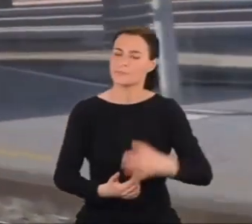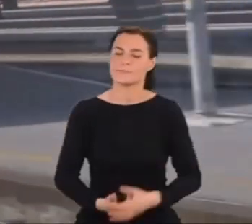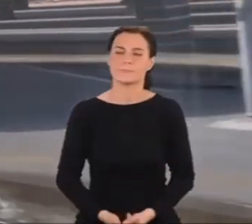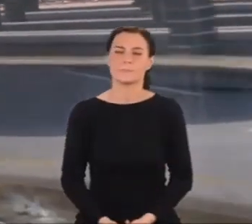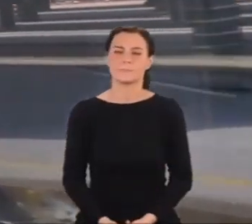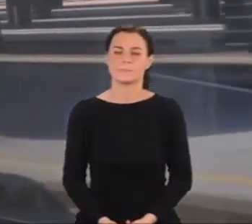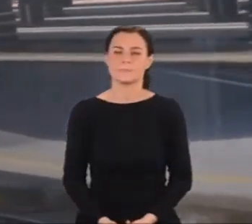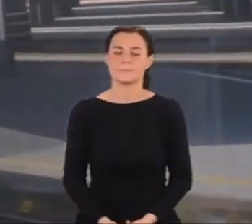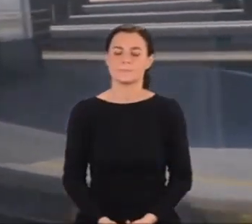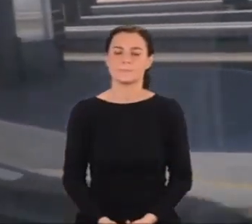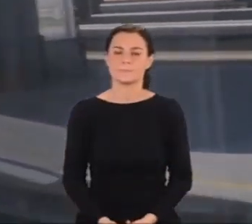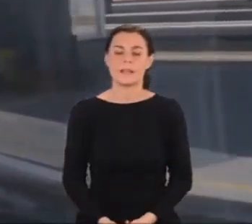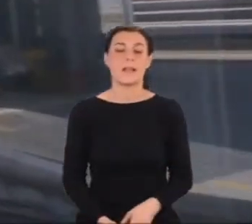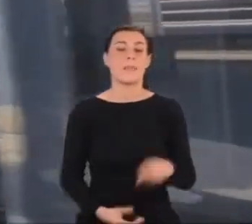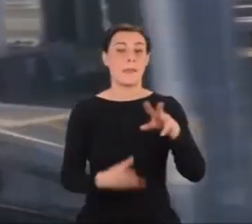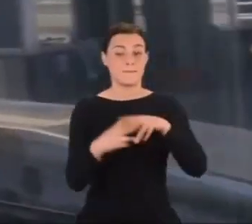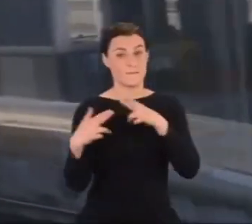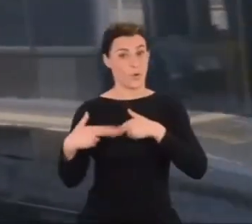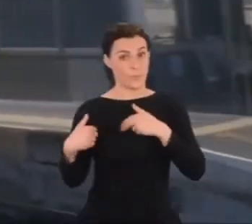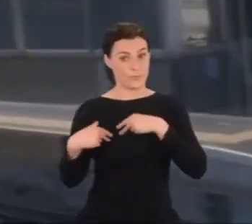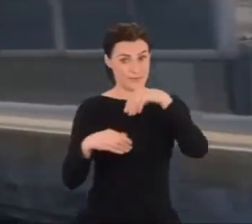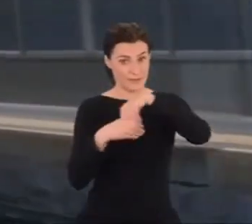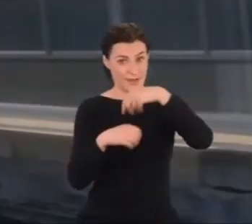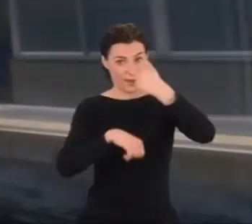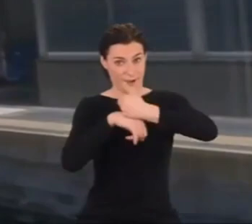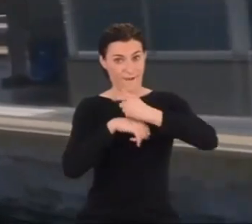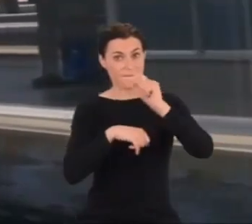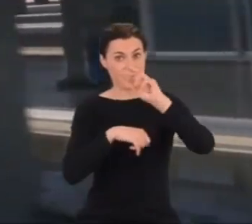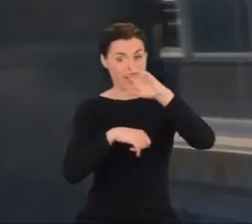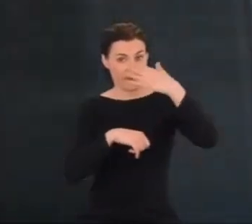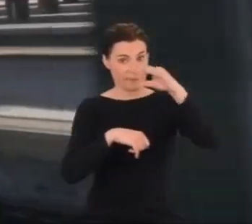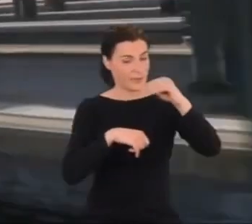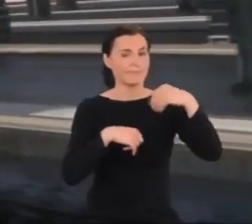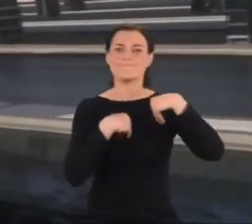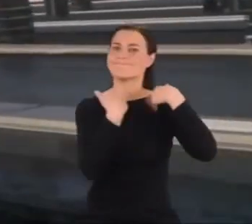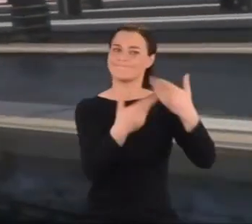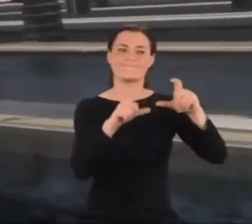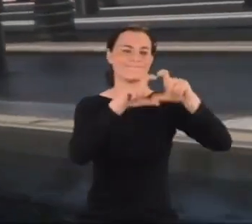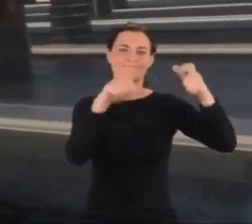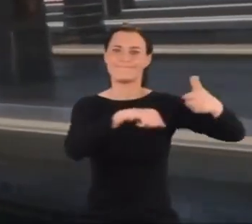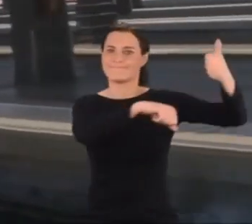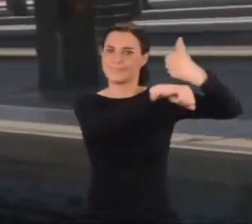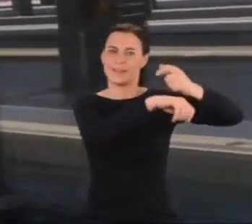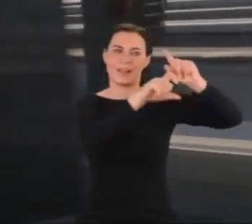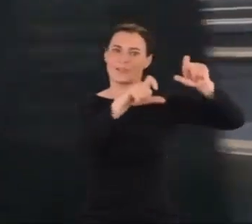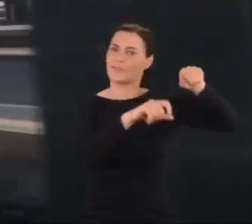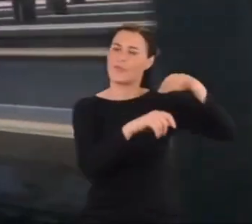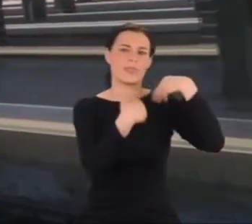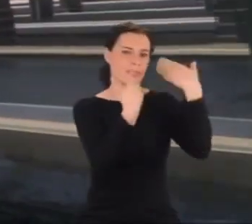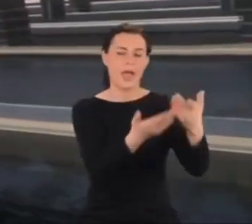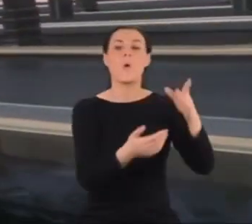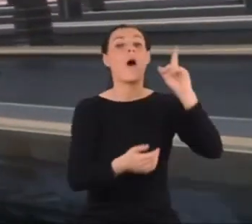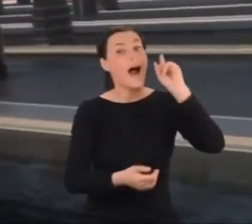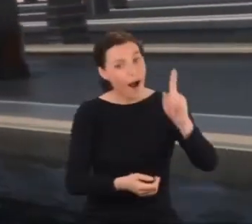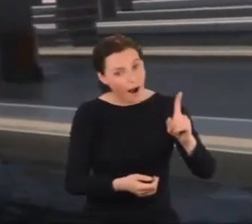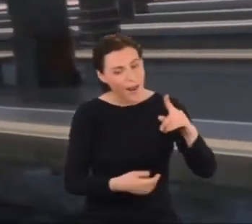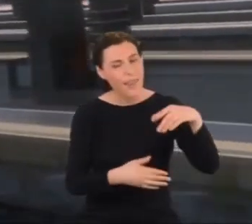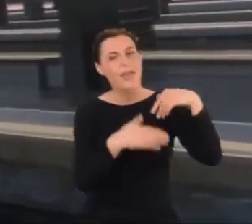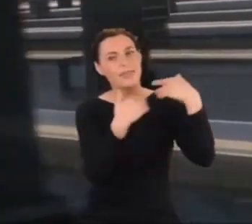Choć w komisji zasiadał Fermi, nie przyznano mu katedry, ale w uznaniu nadzwyczajnych zasług